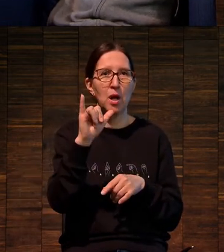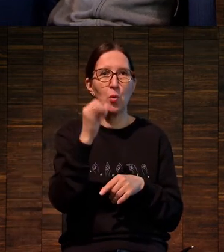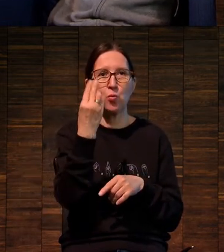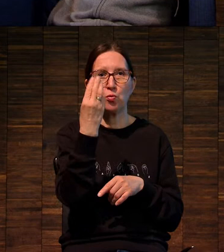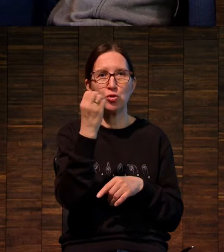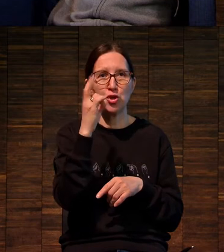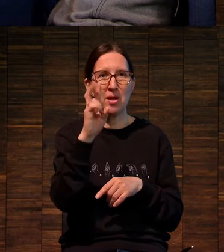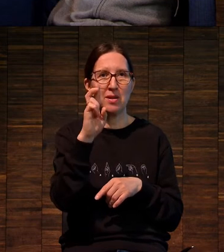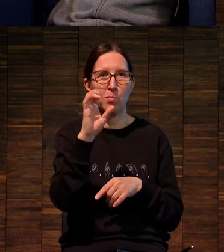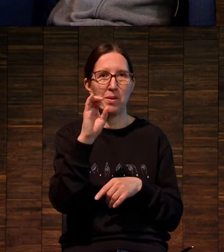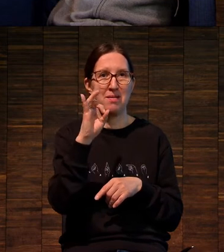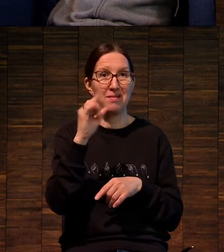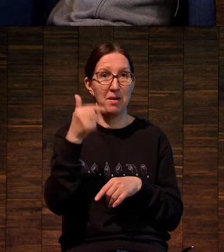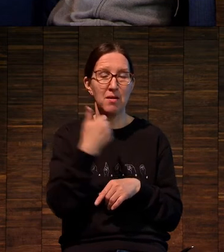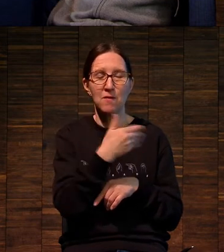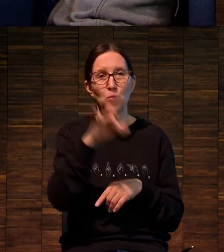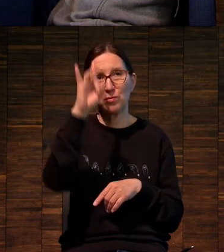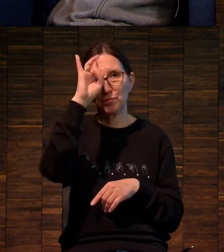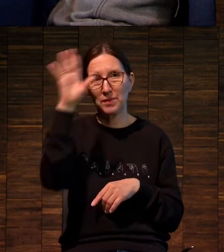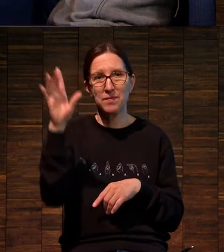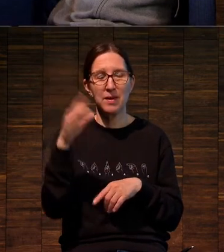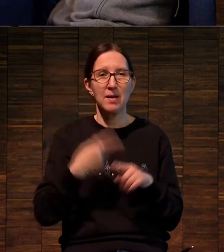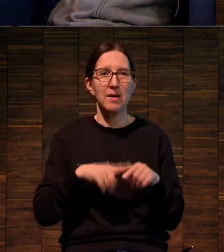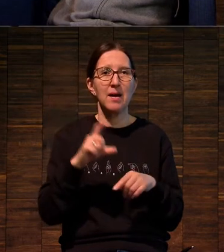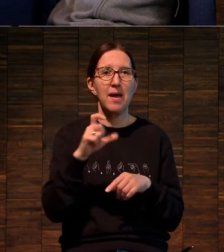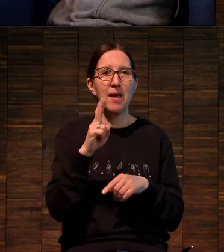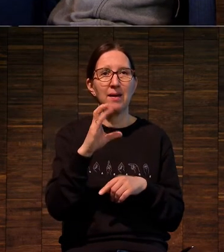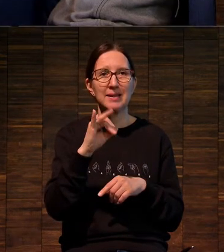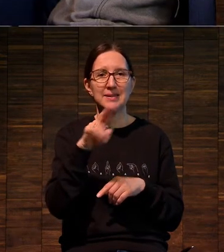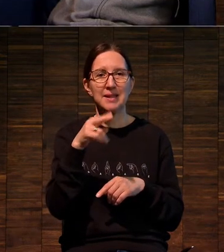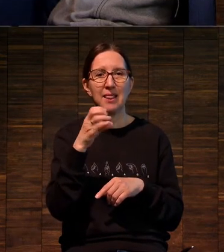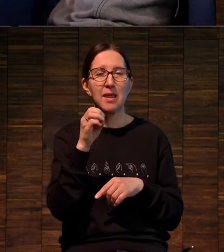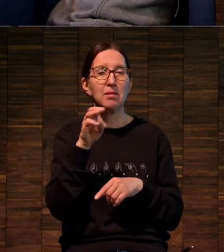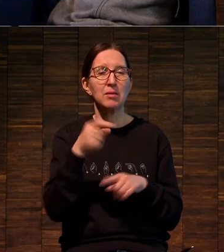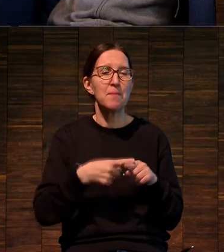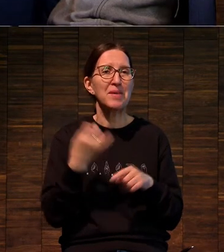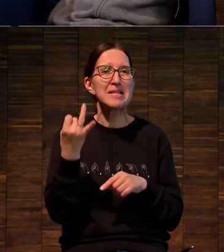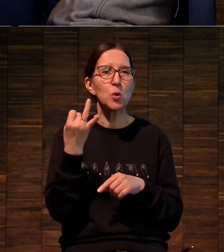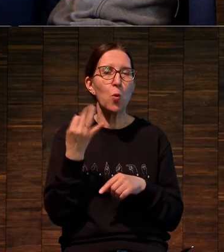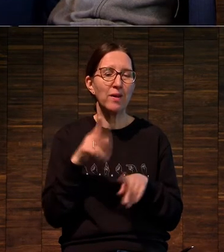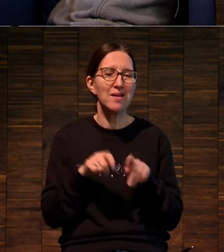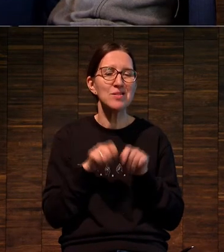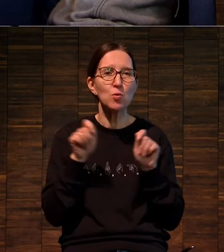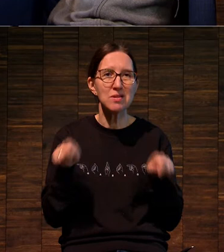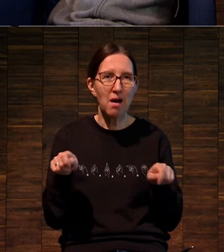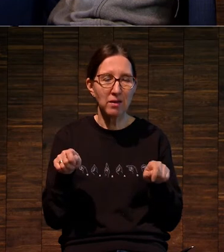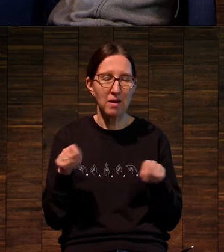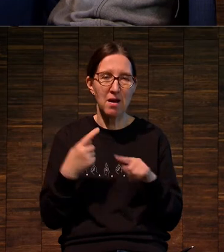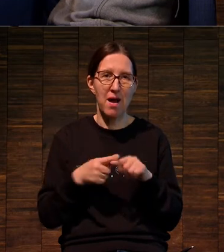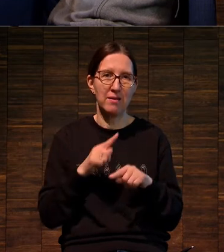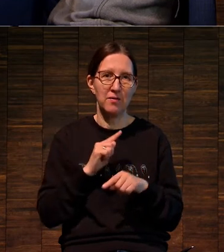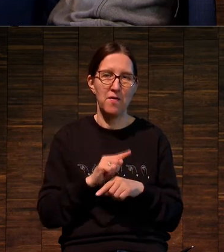знаменитый «Эксидент» — это история создания этой